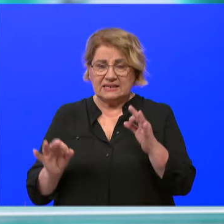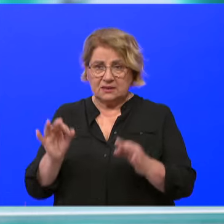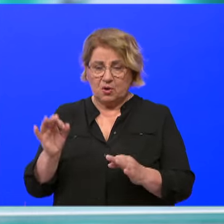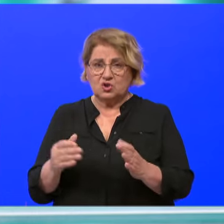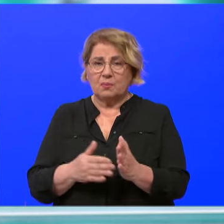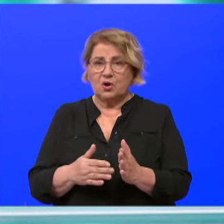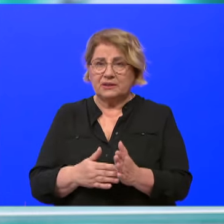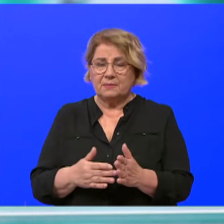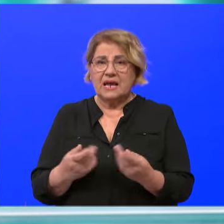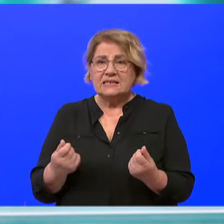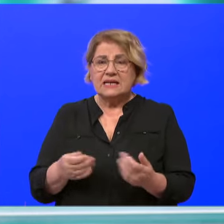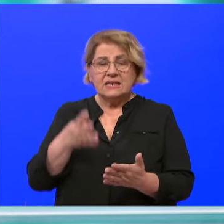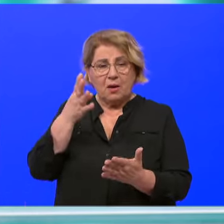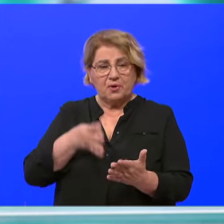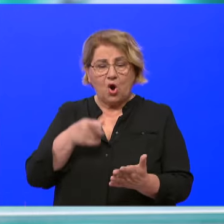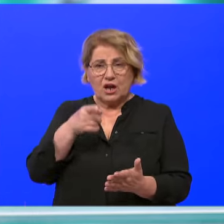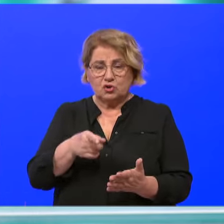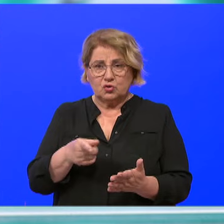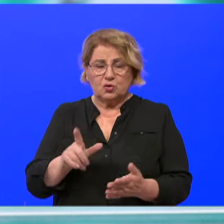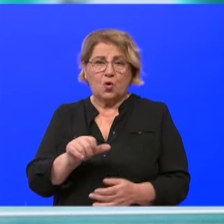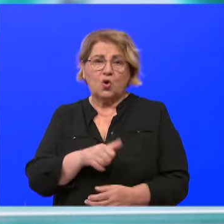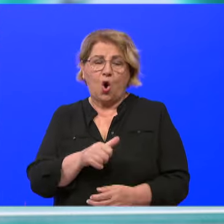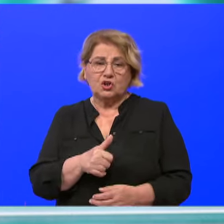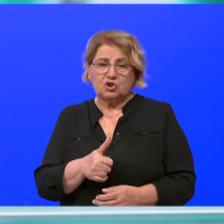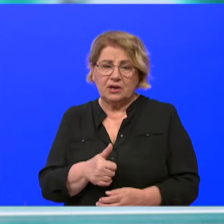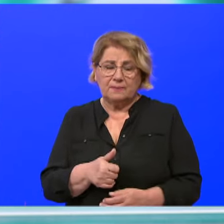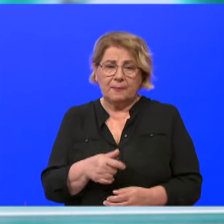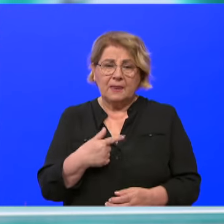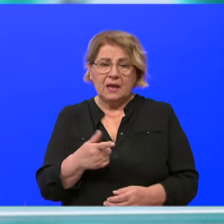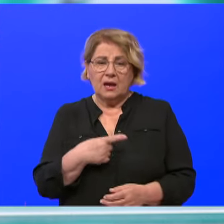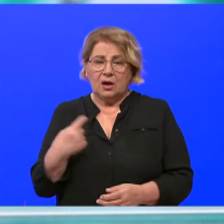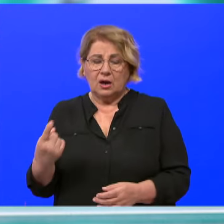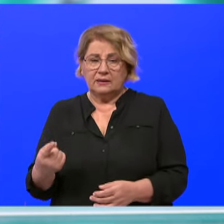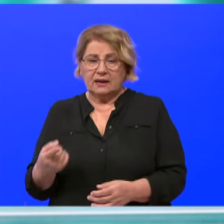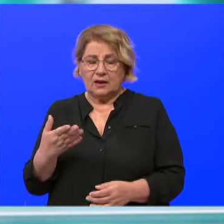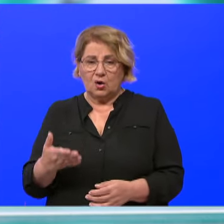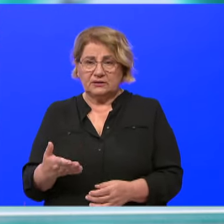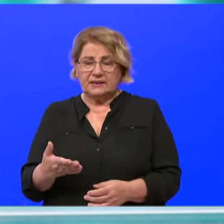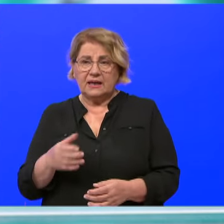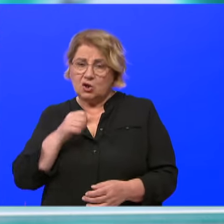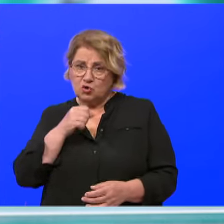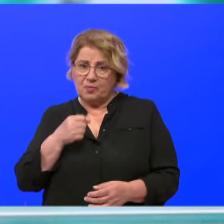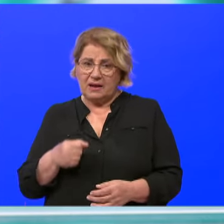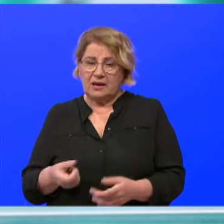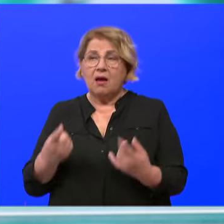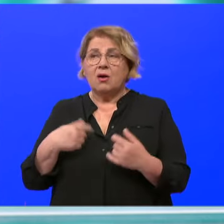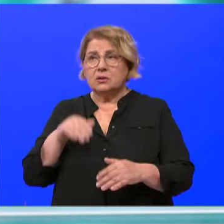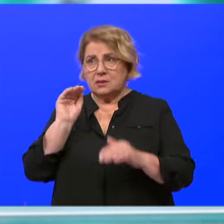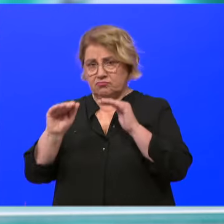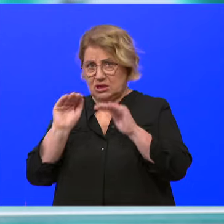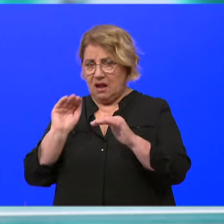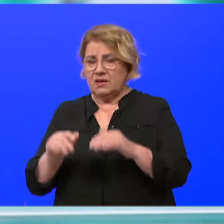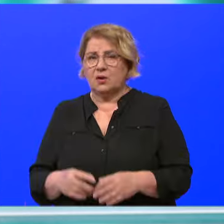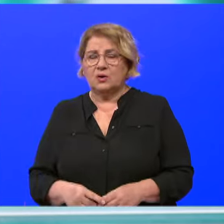potrebnih u proračunu sredstava godišnje od naših stopot. Ali mi apliciramo kao